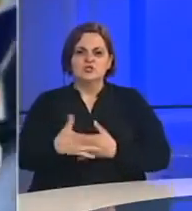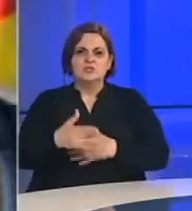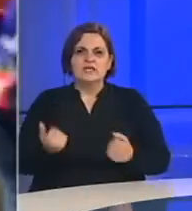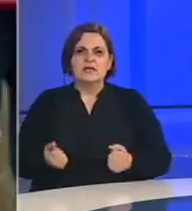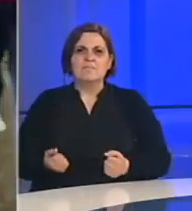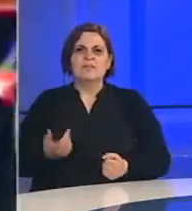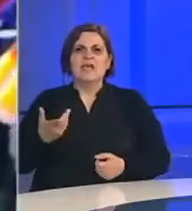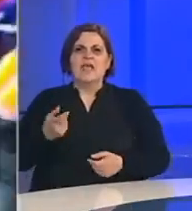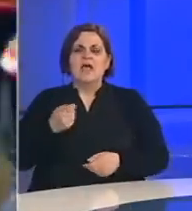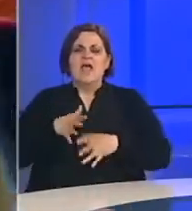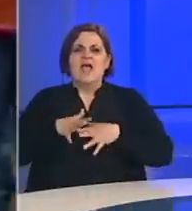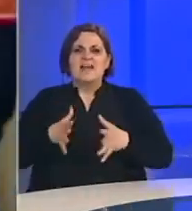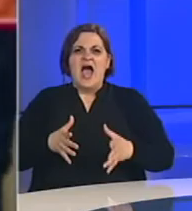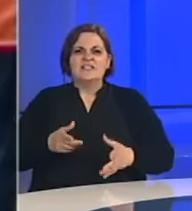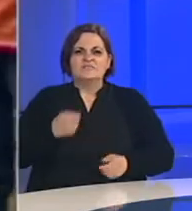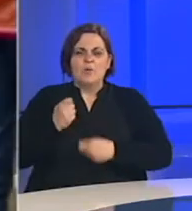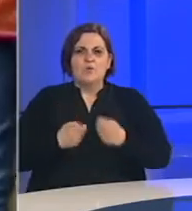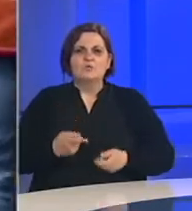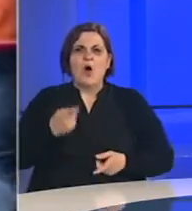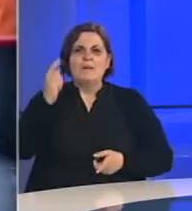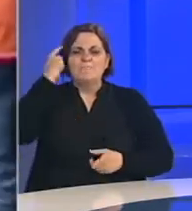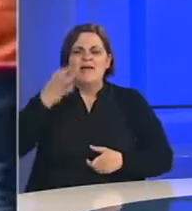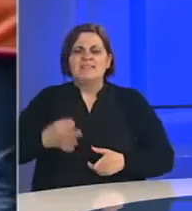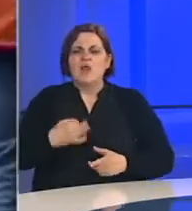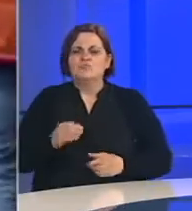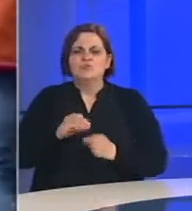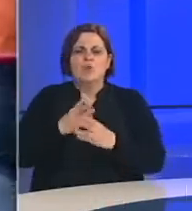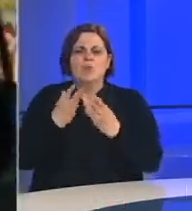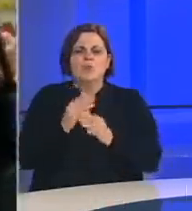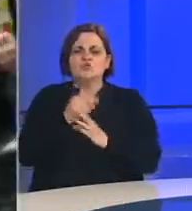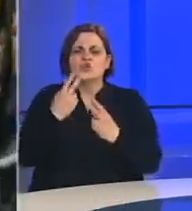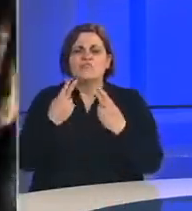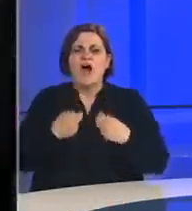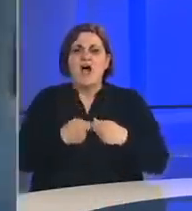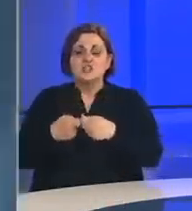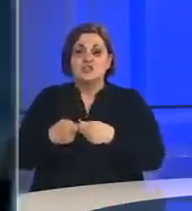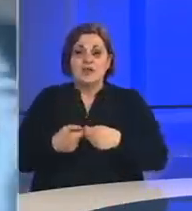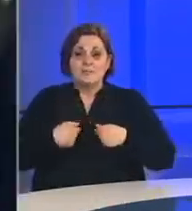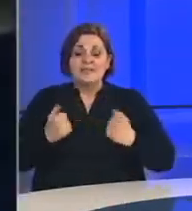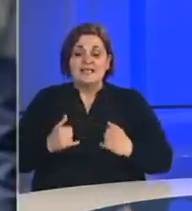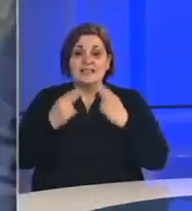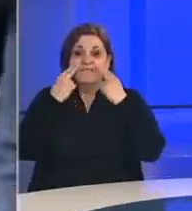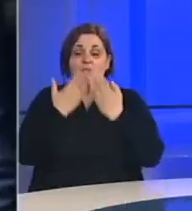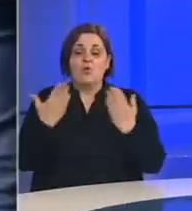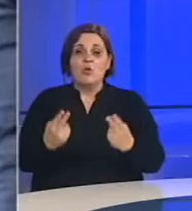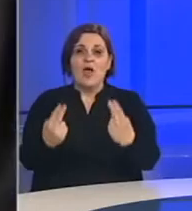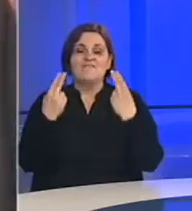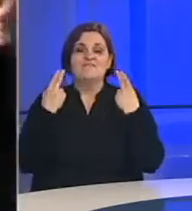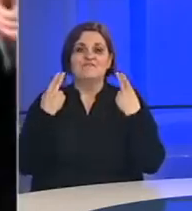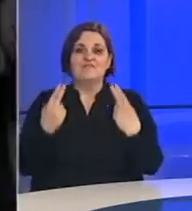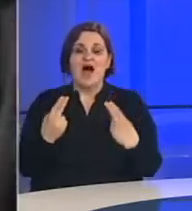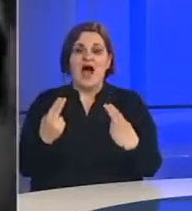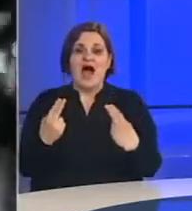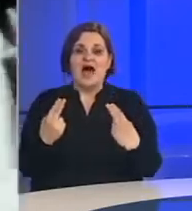razvoj karijera. Dakle, mentalno zdravlje uključuje toliko od toga što je bitno za društvo. i mi sada vidimo koliko je važno da